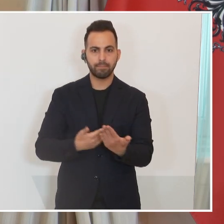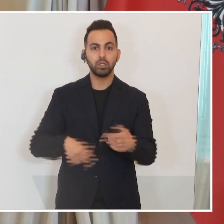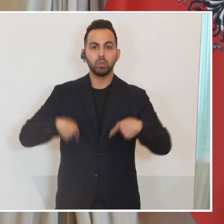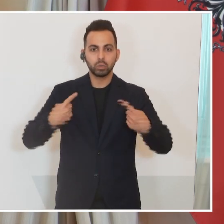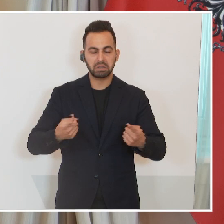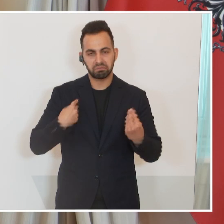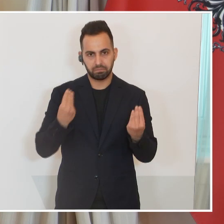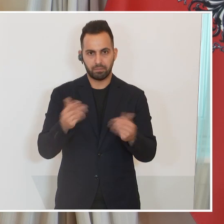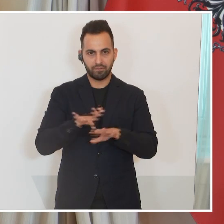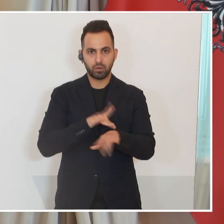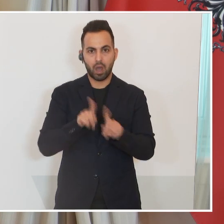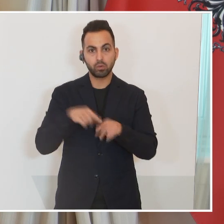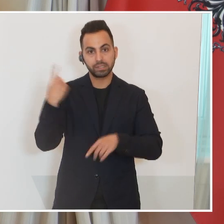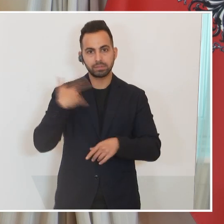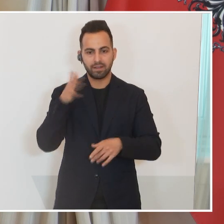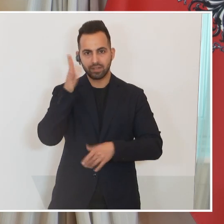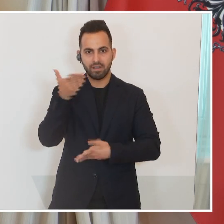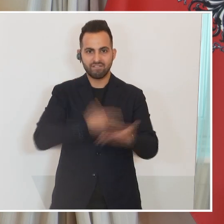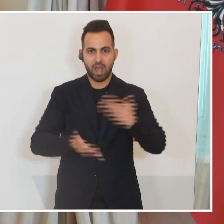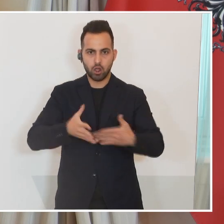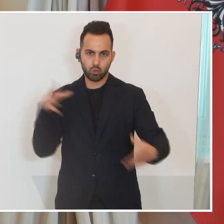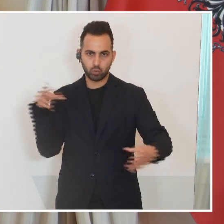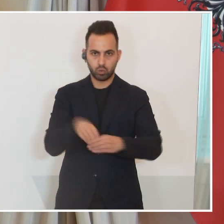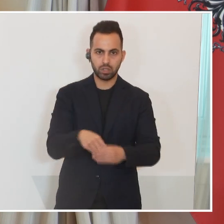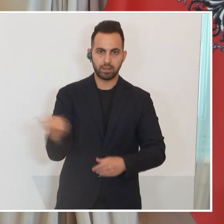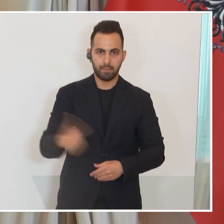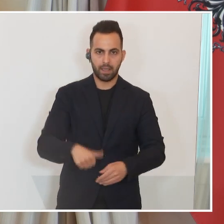davon gehe ich aus, auch in die Verhandlungsrunden wird einsteigen.